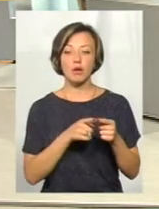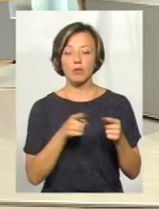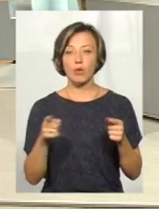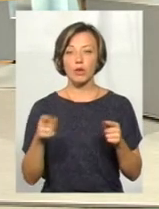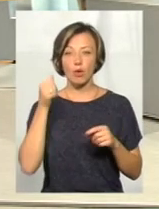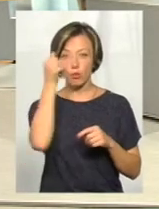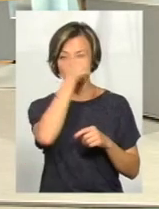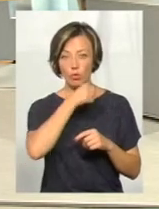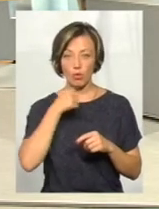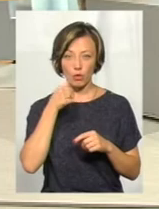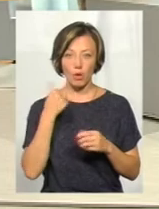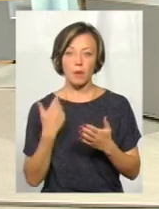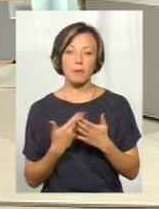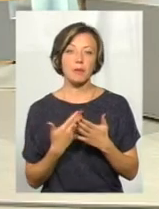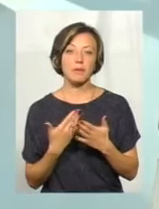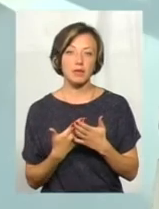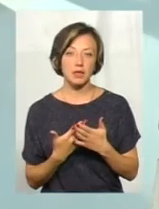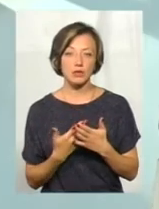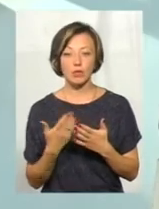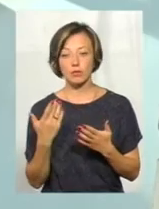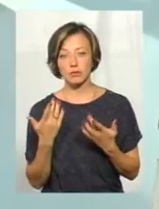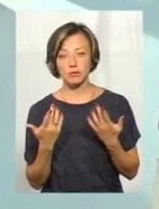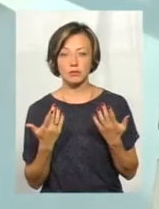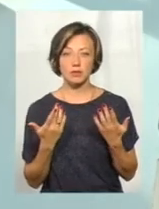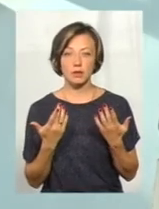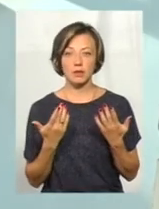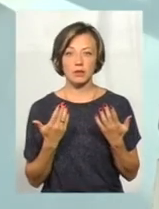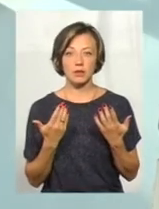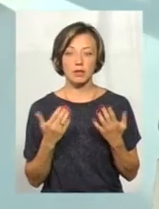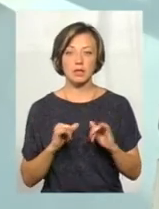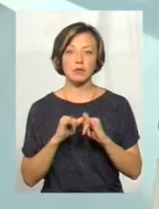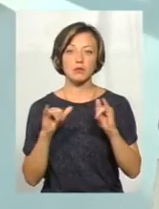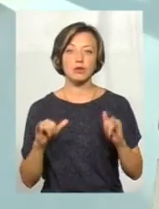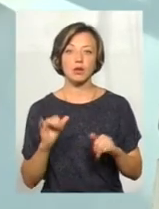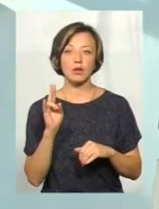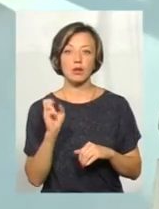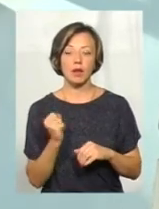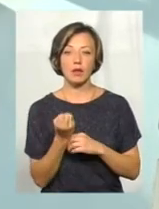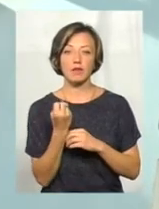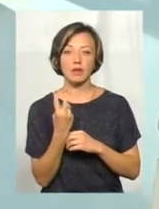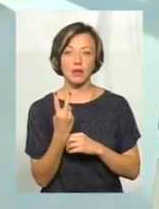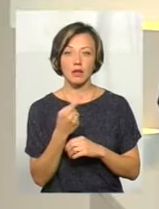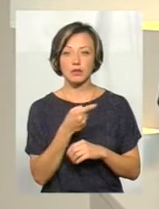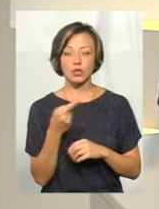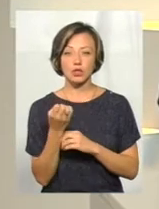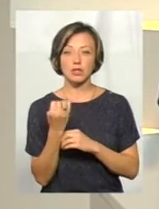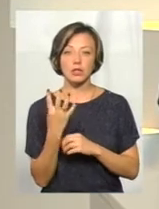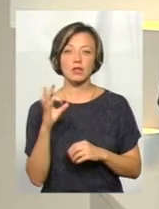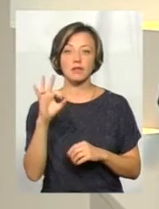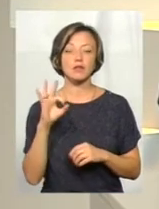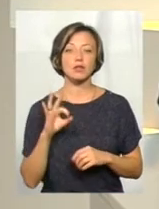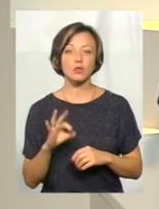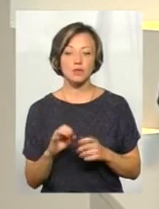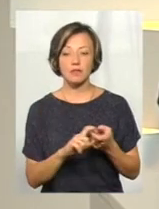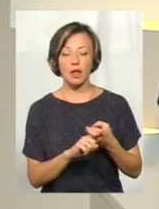року приблизно орієнтовно збільшується на 12-14%. Тут,